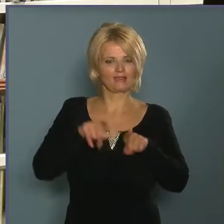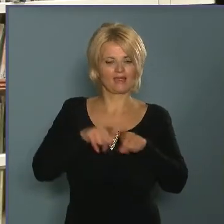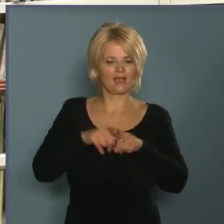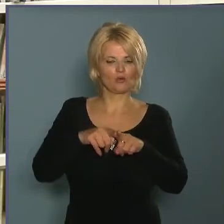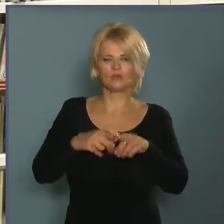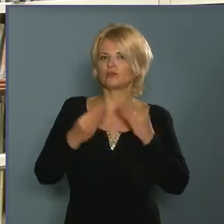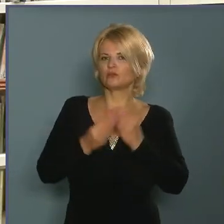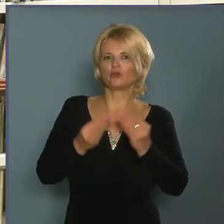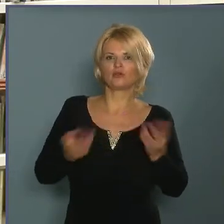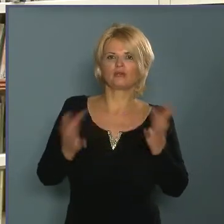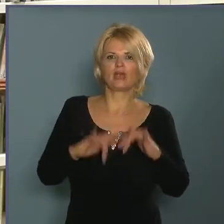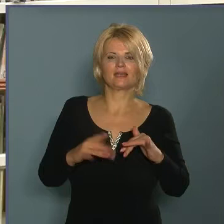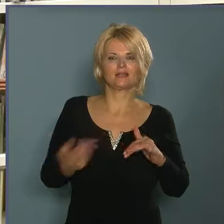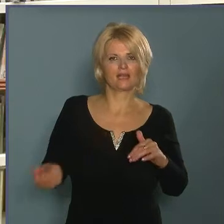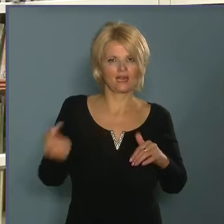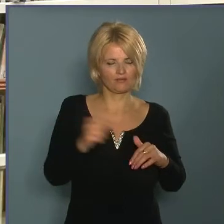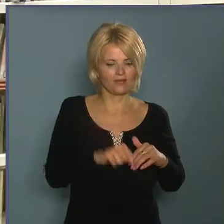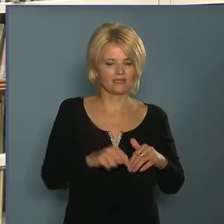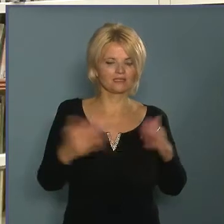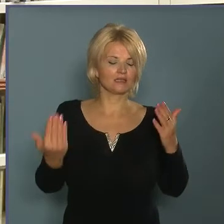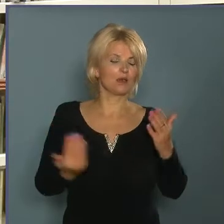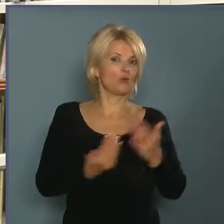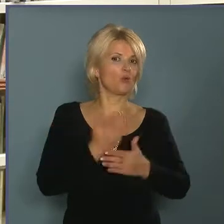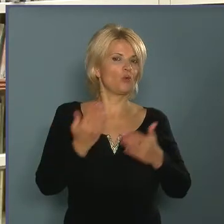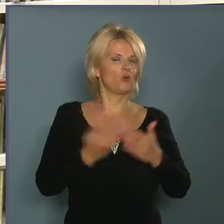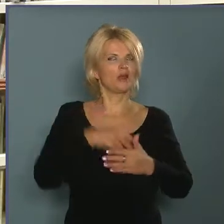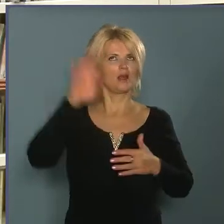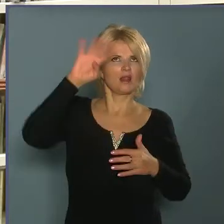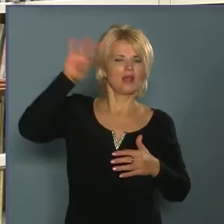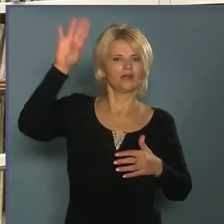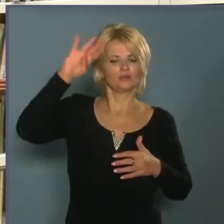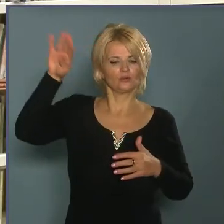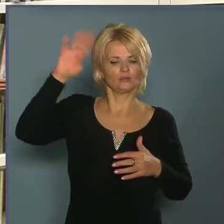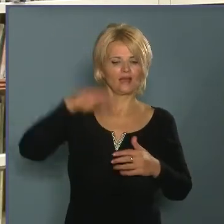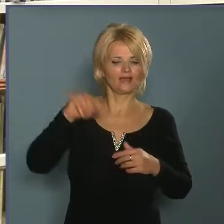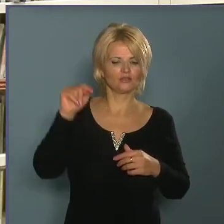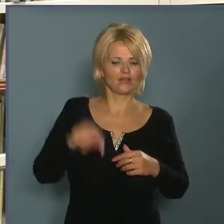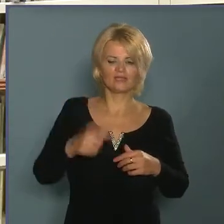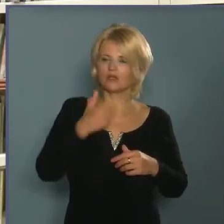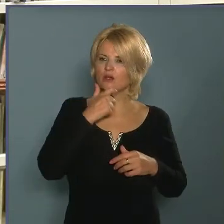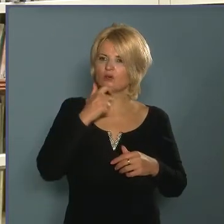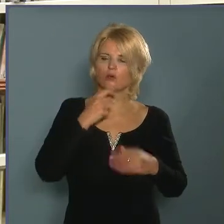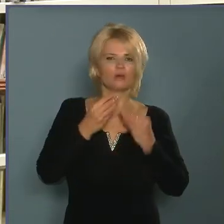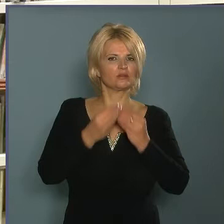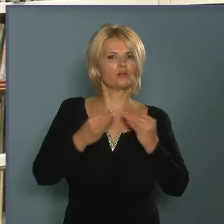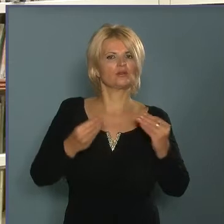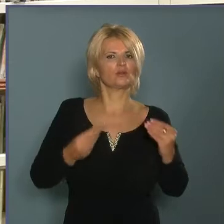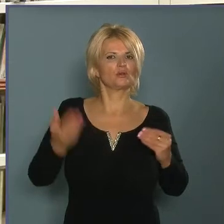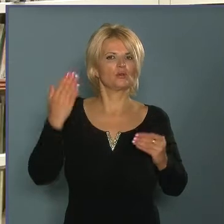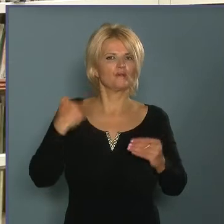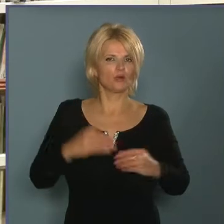a gyönyörű helyszínre visszamentek. Újabb látomásuk volt. Én nem tudom, ez a kor milyen gyönyörű volt,